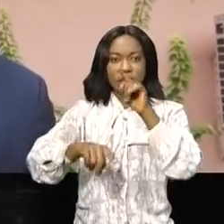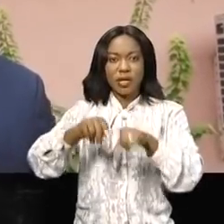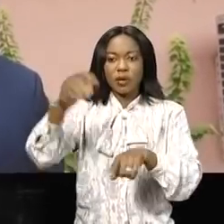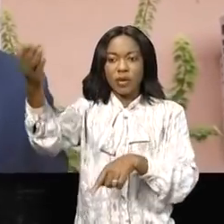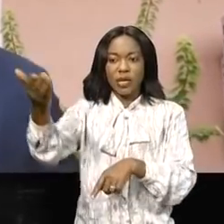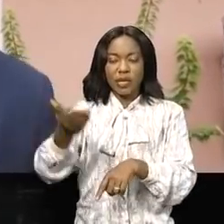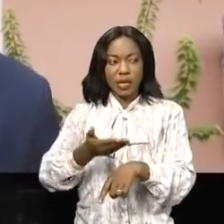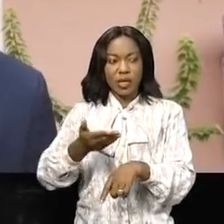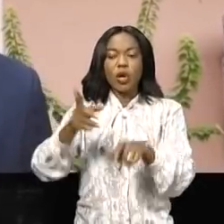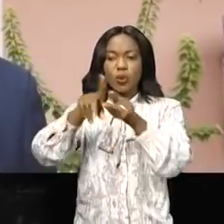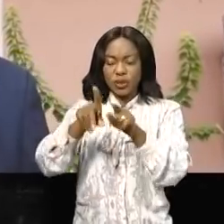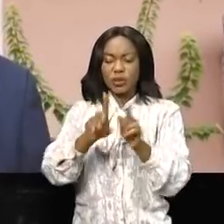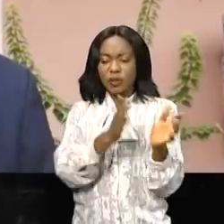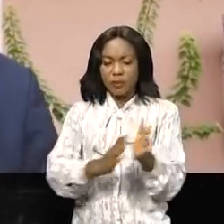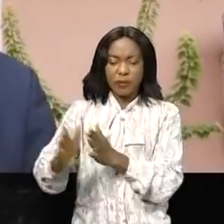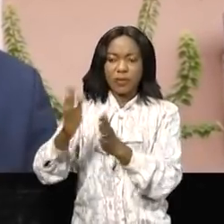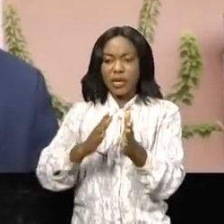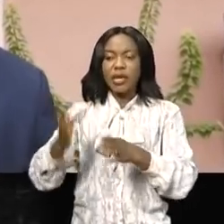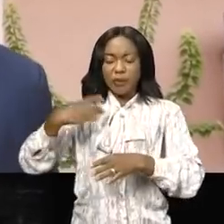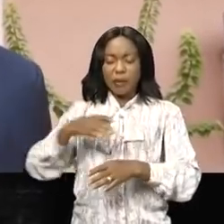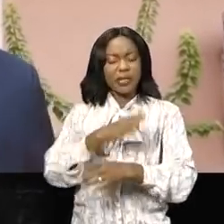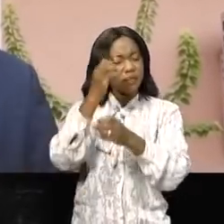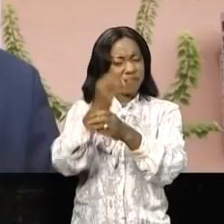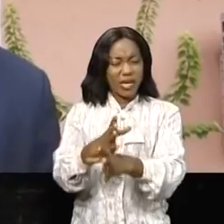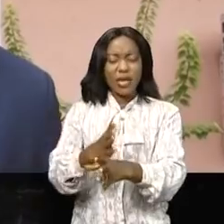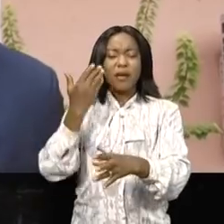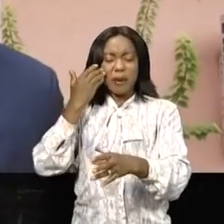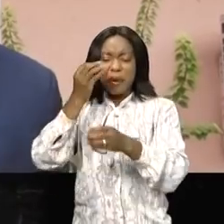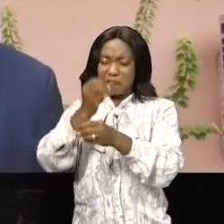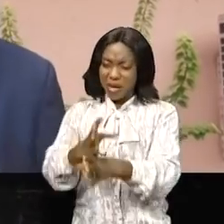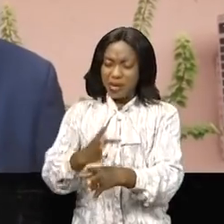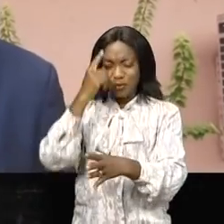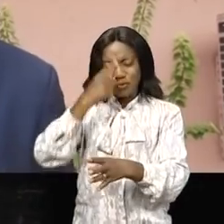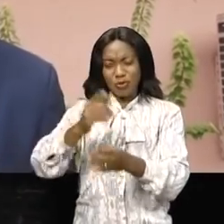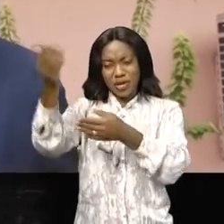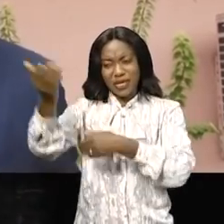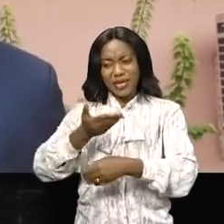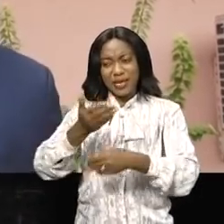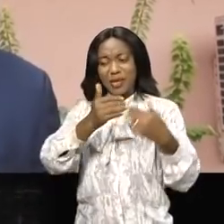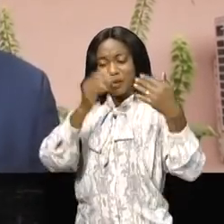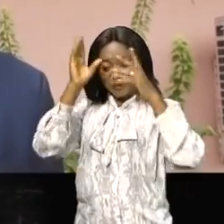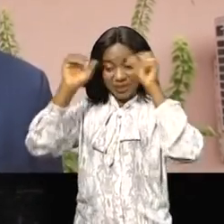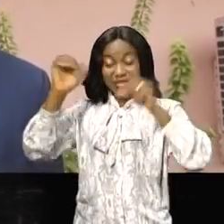dommage, ils étaient préparés, les mamans étaient prêtes, le papa était prêt. Dommage,